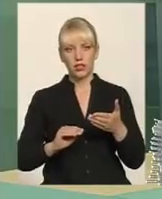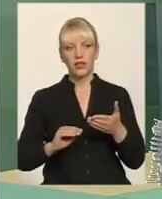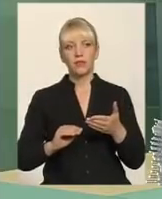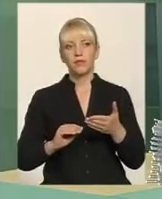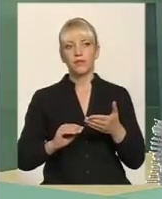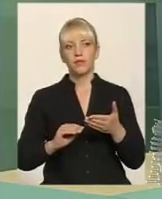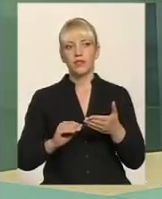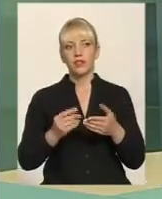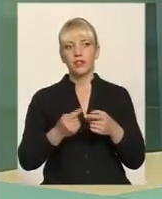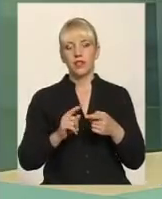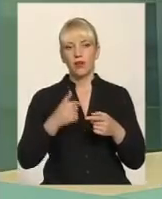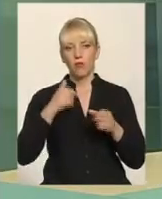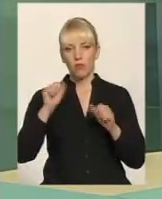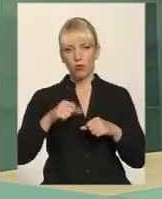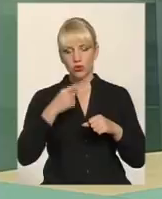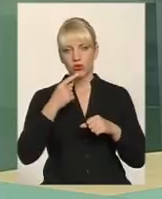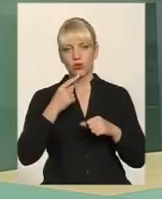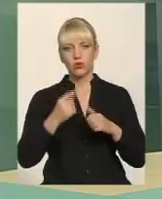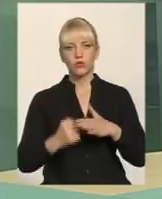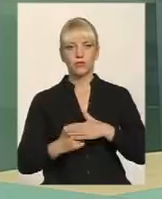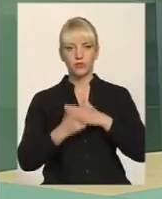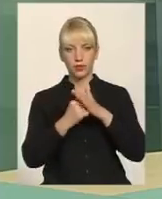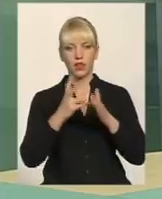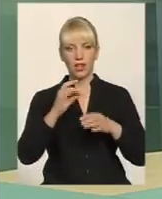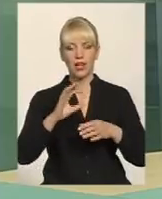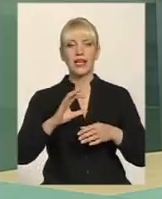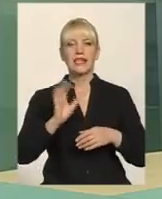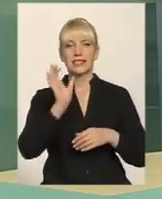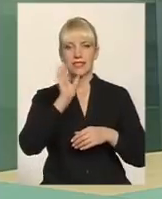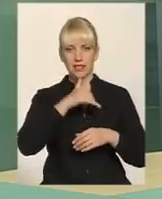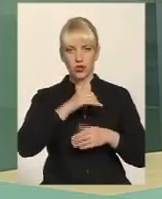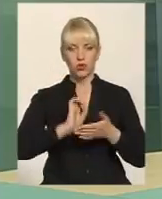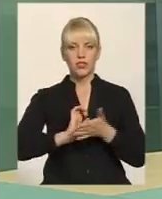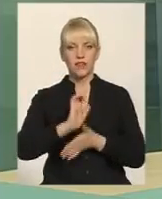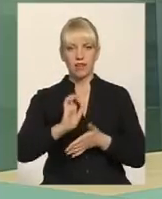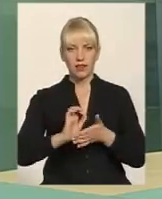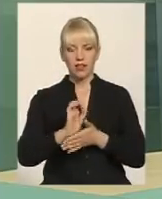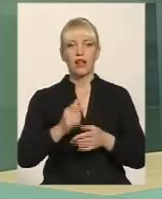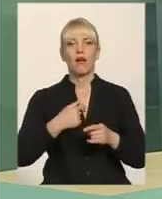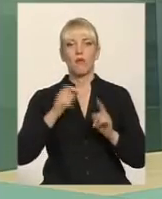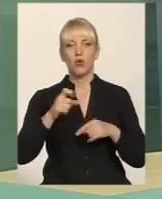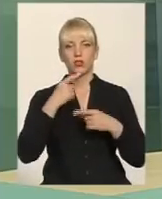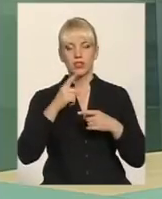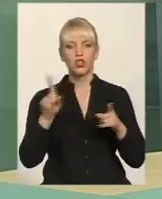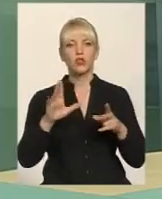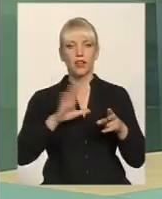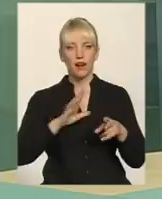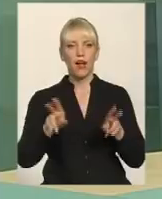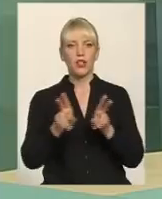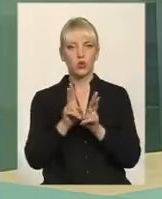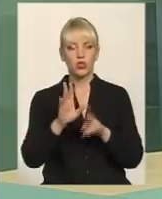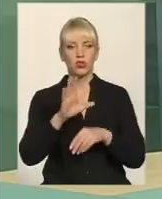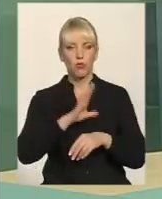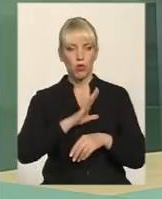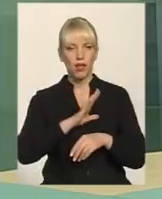можу, посилаючись на серйозні видання, сказати, що була дійсно таємна зустріч олігархів. Зустріч ця була несподівана,